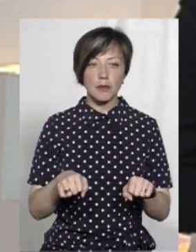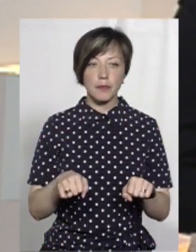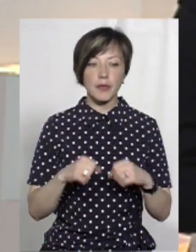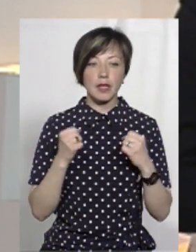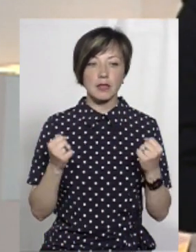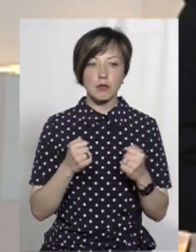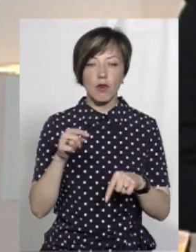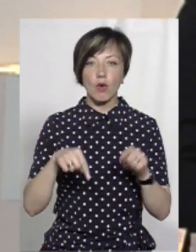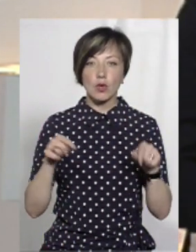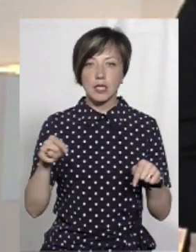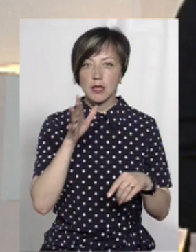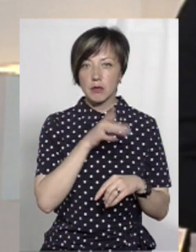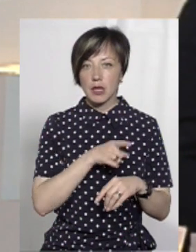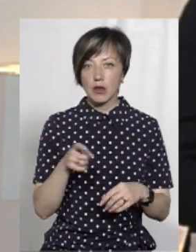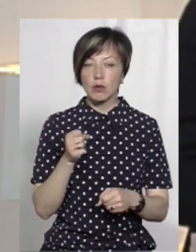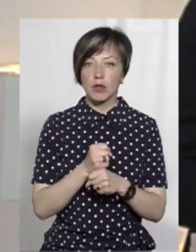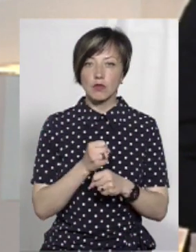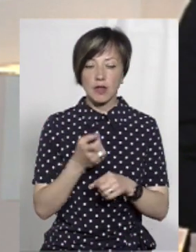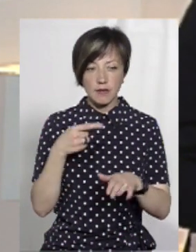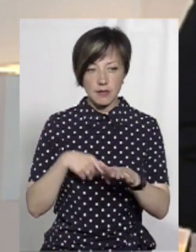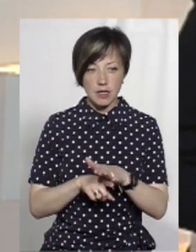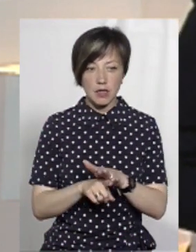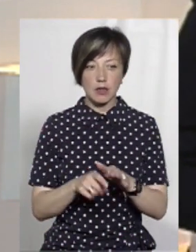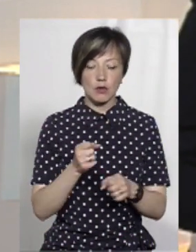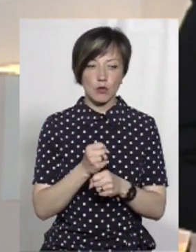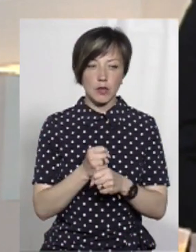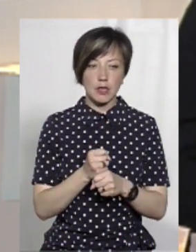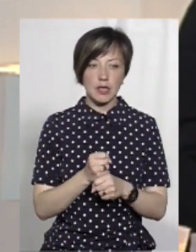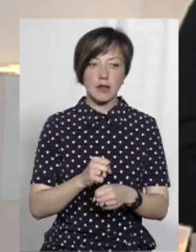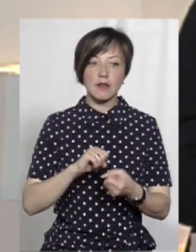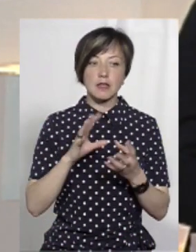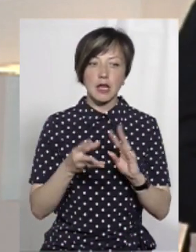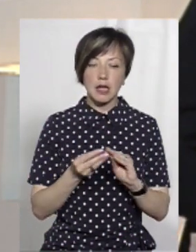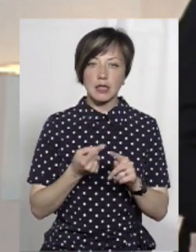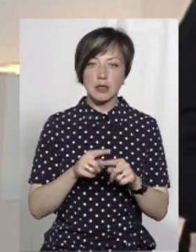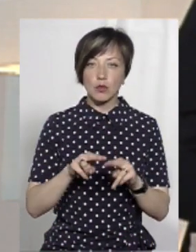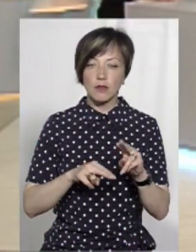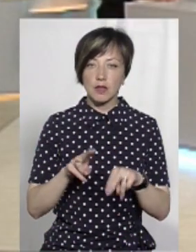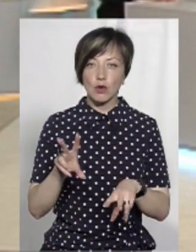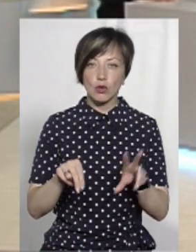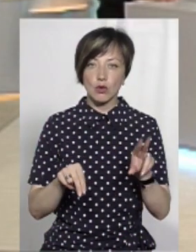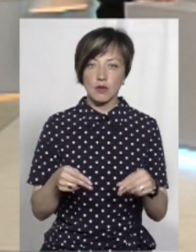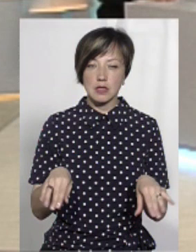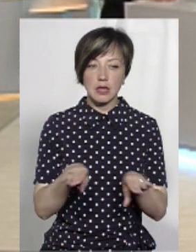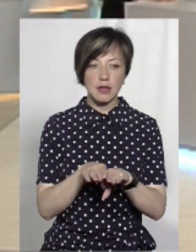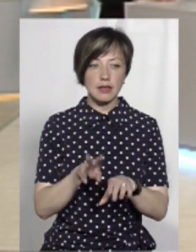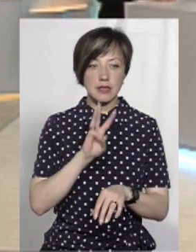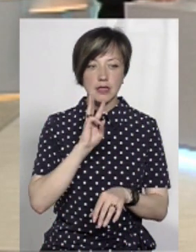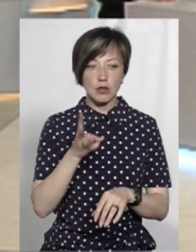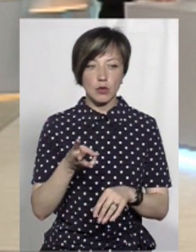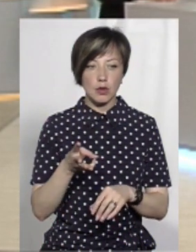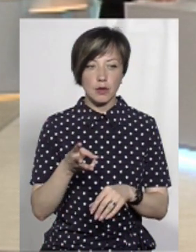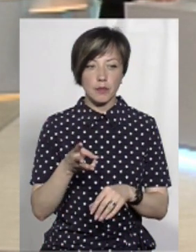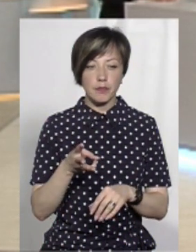зимово-осінній період працювати всередині і робити внутрішні роботи. Взагалі, тут це будівництво ми розраховуємо закрити за три роки.